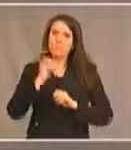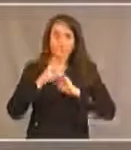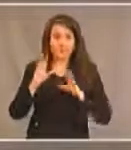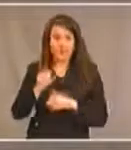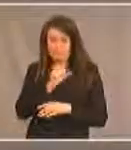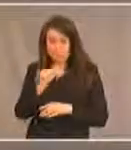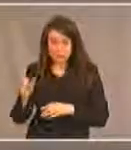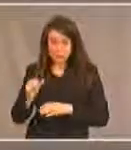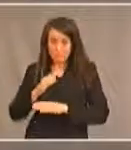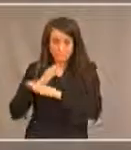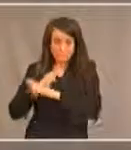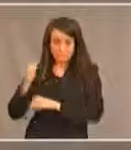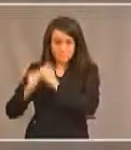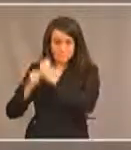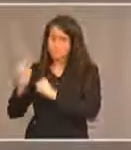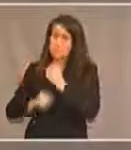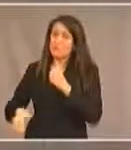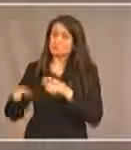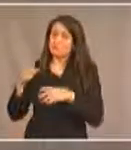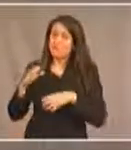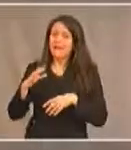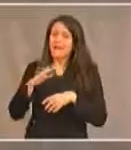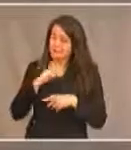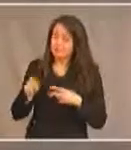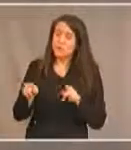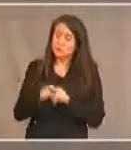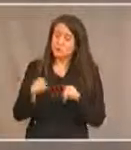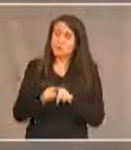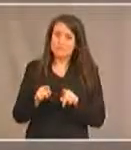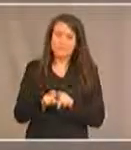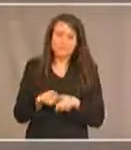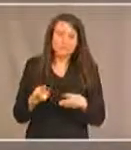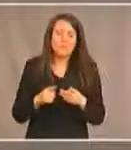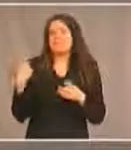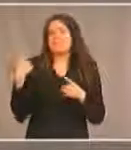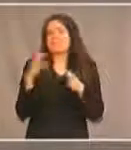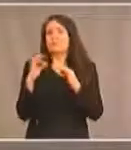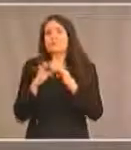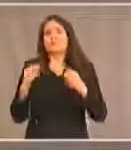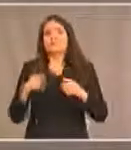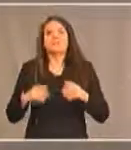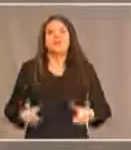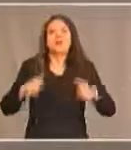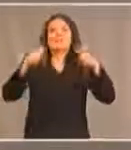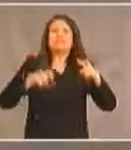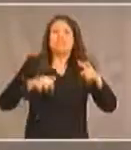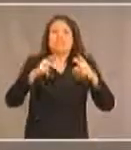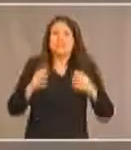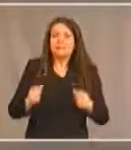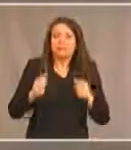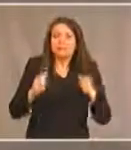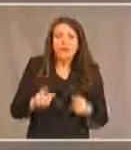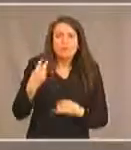structurels concernent non seulement un escalier ou un problème si vous êtes